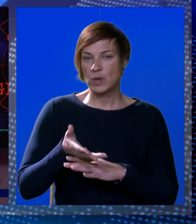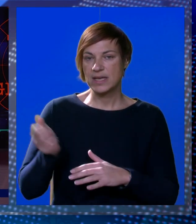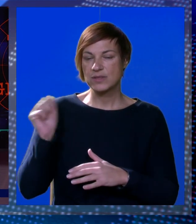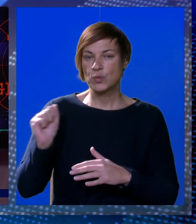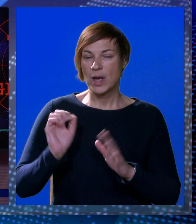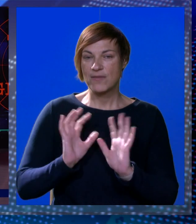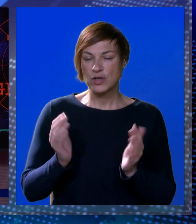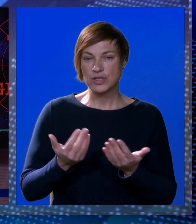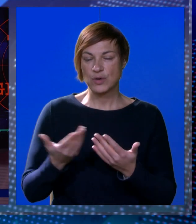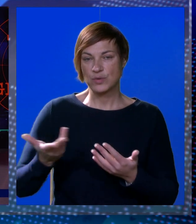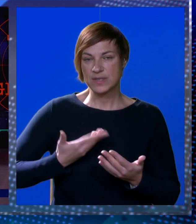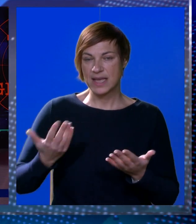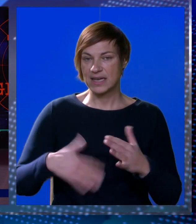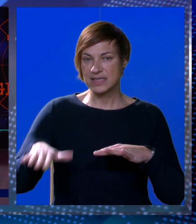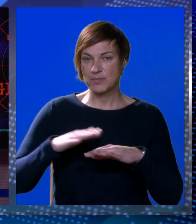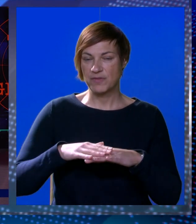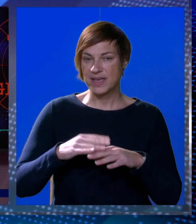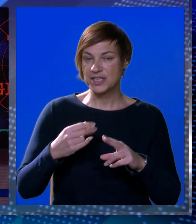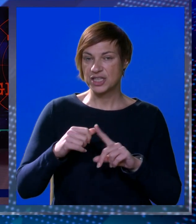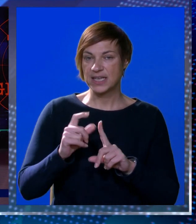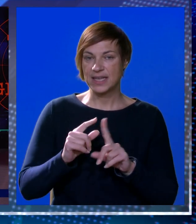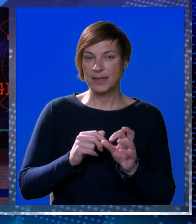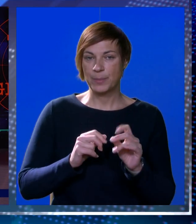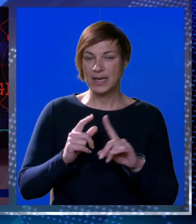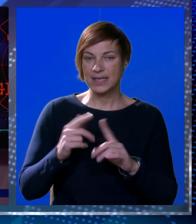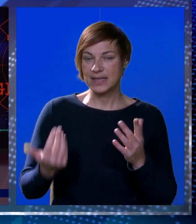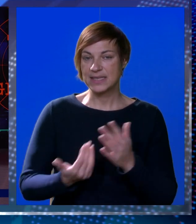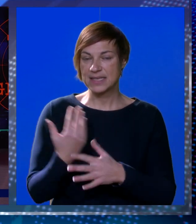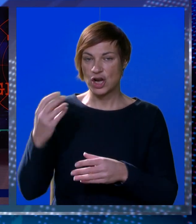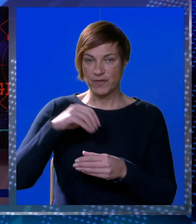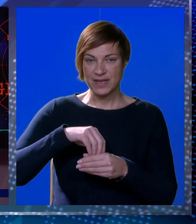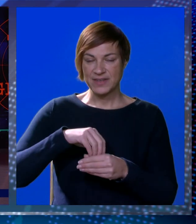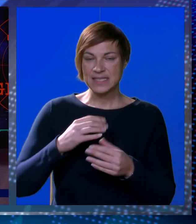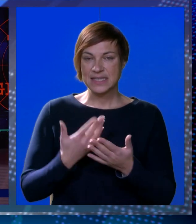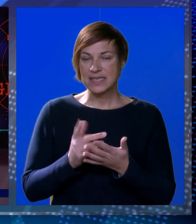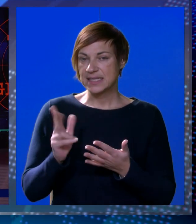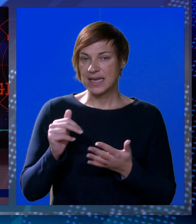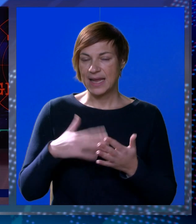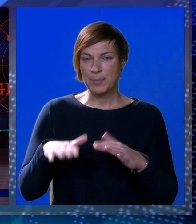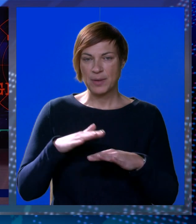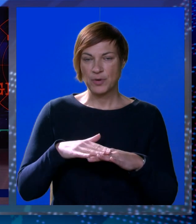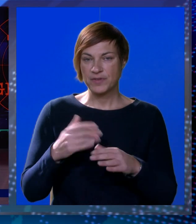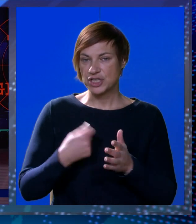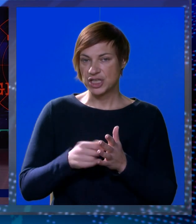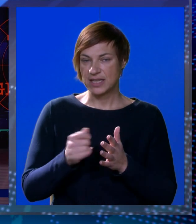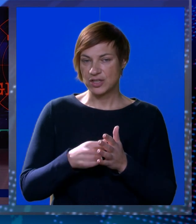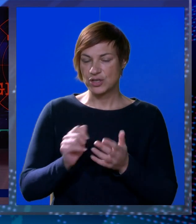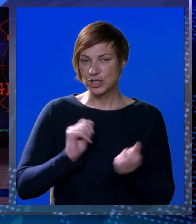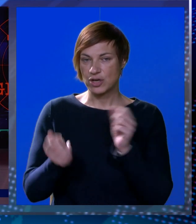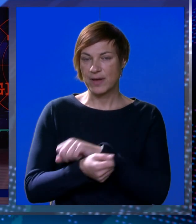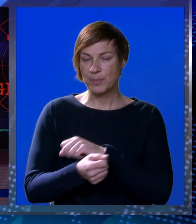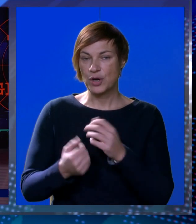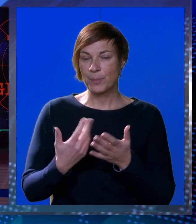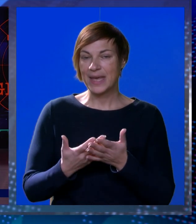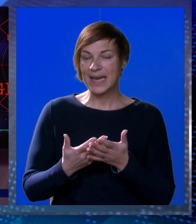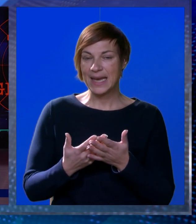ulazku u eurozonu. Stekli smo neki veći kredibilitet kao zemlja za neke nove investicije. Nemamo više troškova